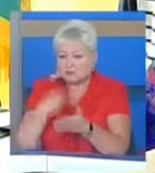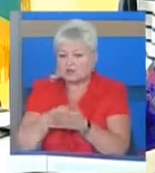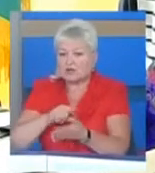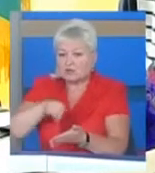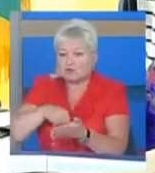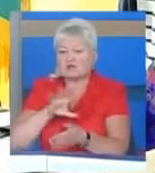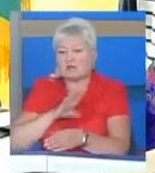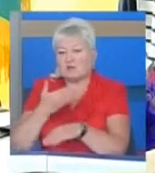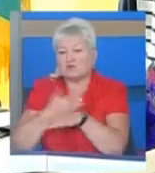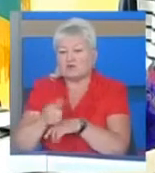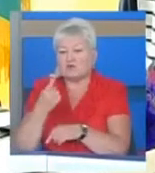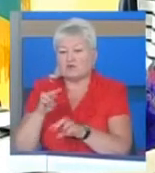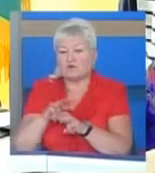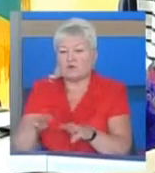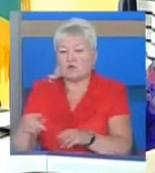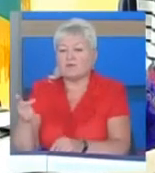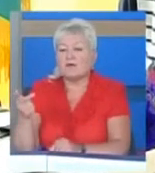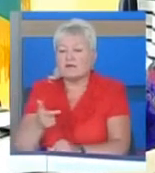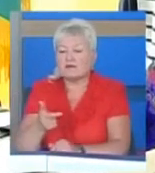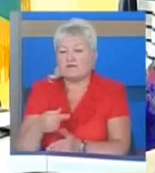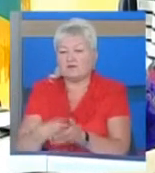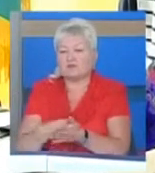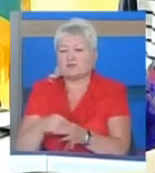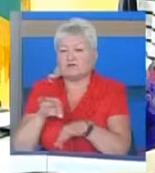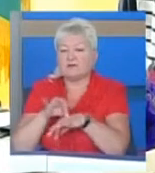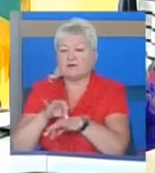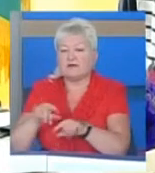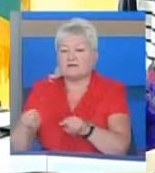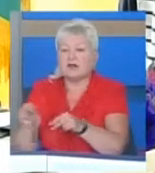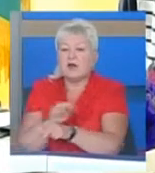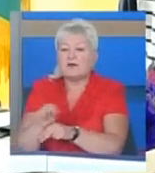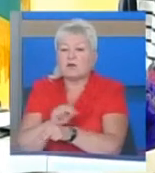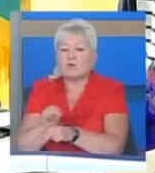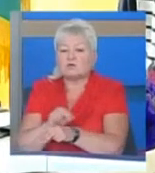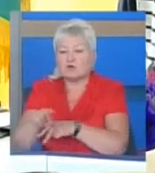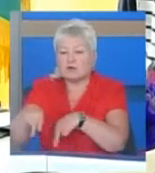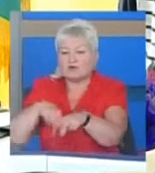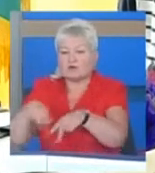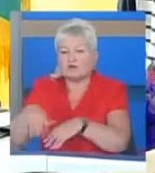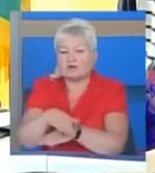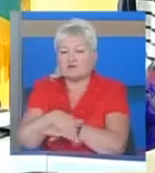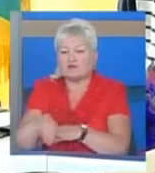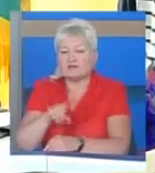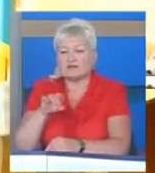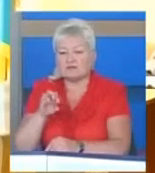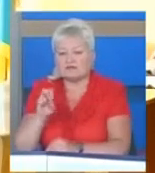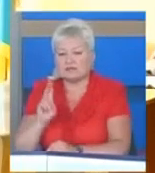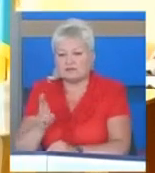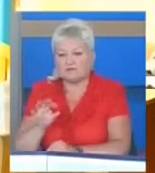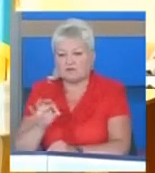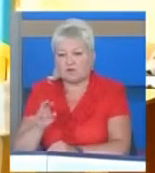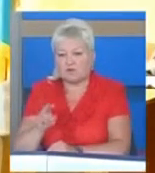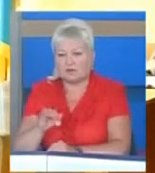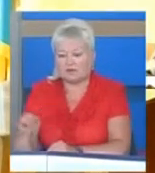було виділено мільйон гривень коштів на проведення реконструкції тротуарів вулиці Замерстанівської Торфіної. Ще